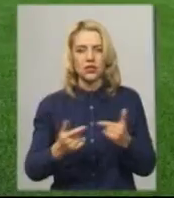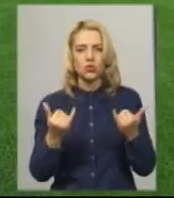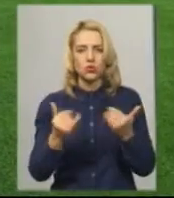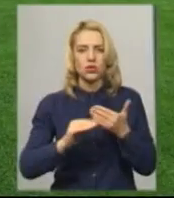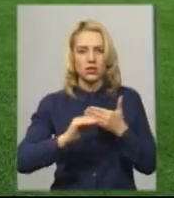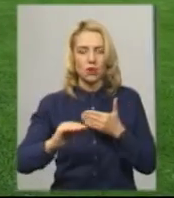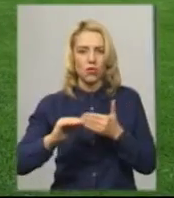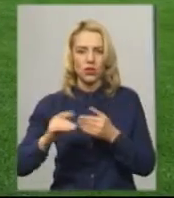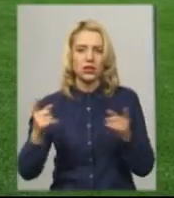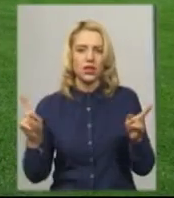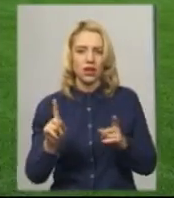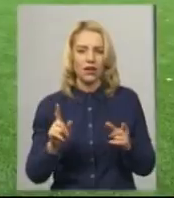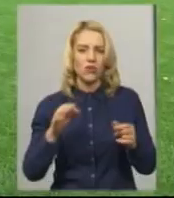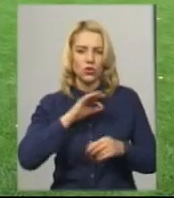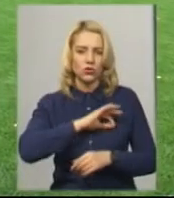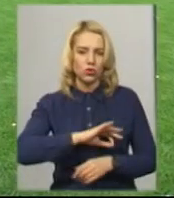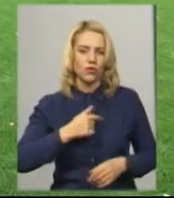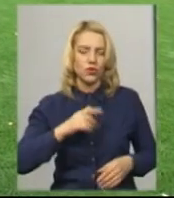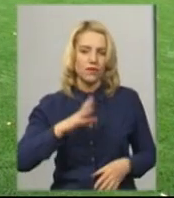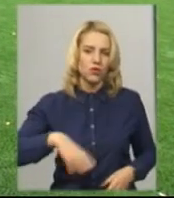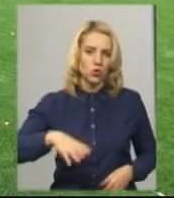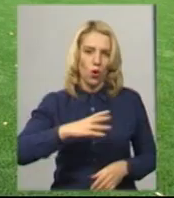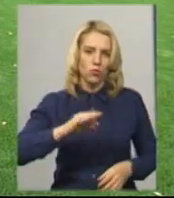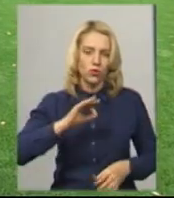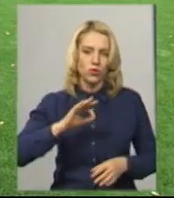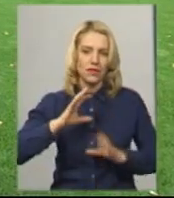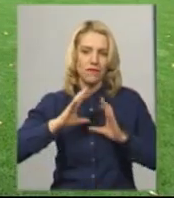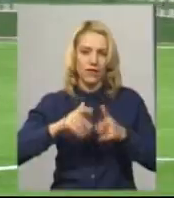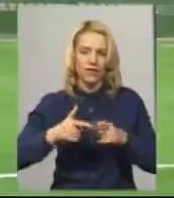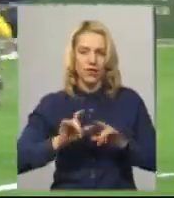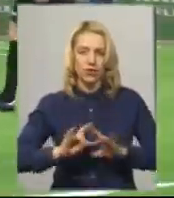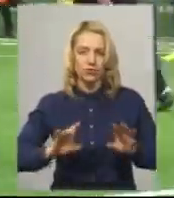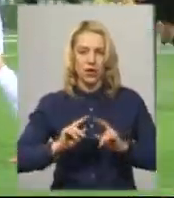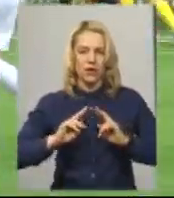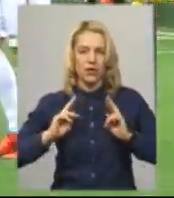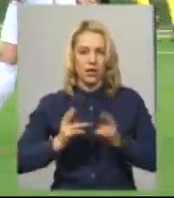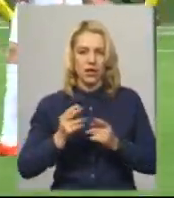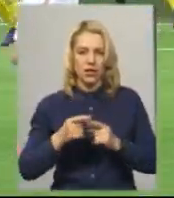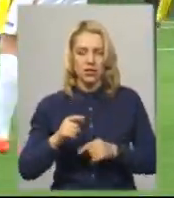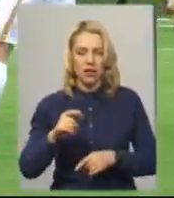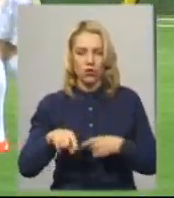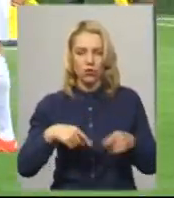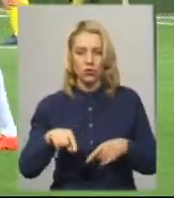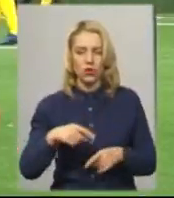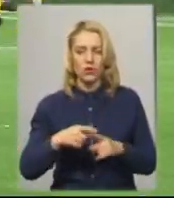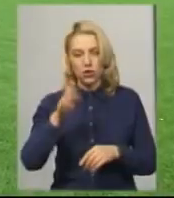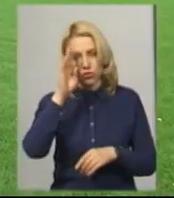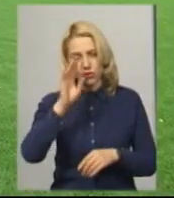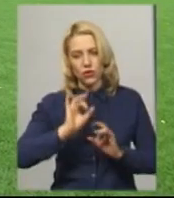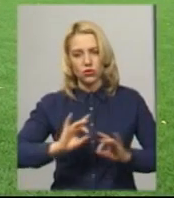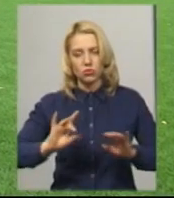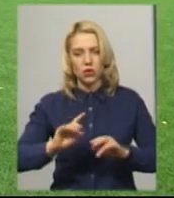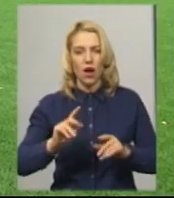покриття, яке використовується у всьому світі, розповідає радник президента Української асоціації футболу Валентин Латипов. Чоловік додає,